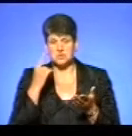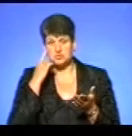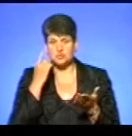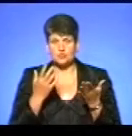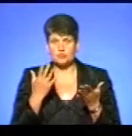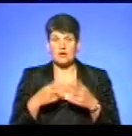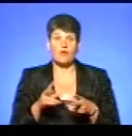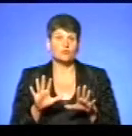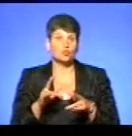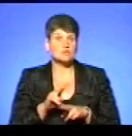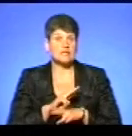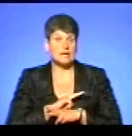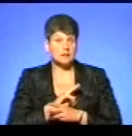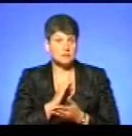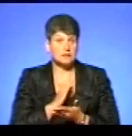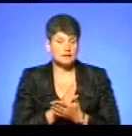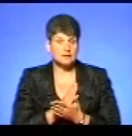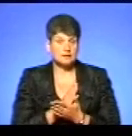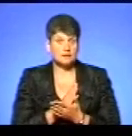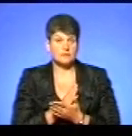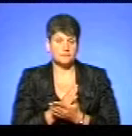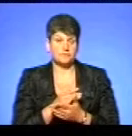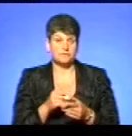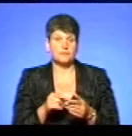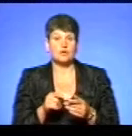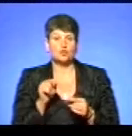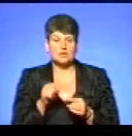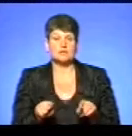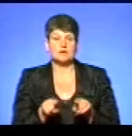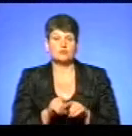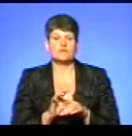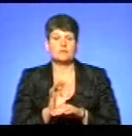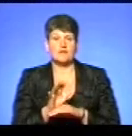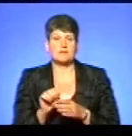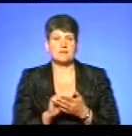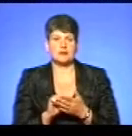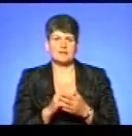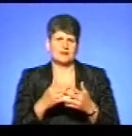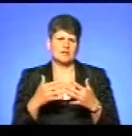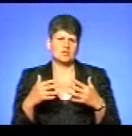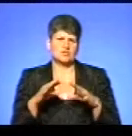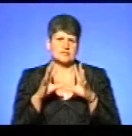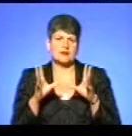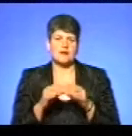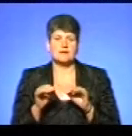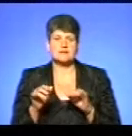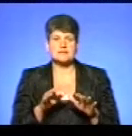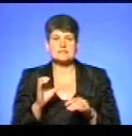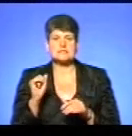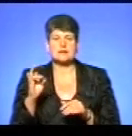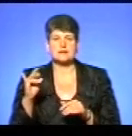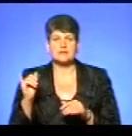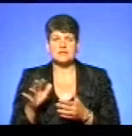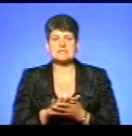якщо загибить в разі, дай Бог, знаками, з підозрінням, тоді так само направляється матеріал. Ну, інші такі загальні заходи, санітарні